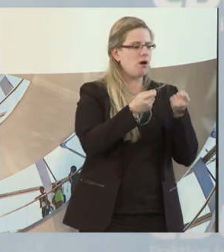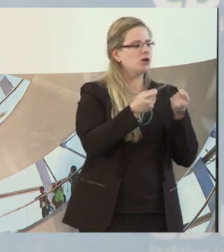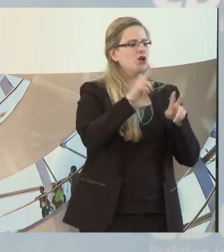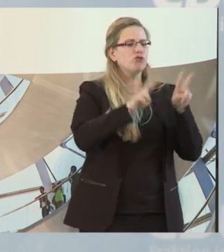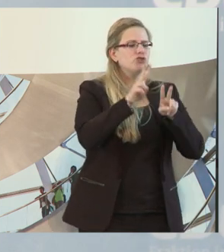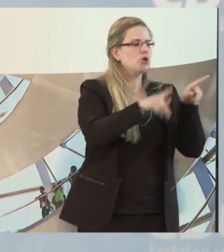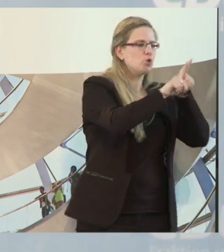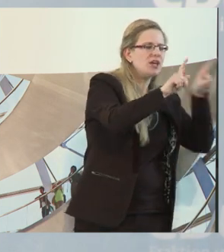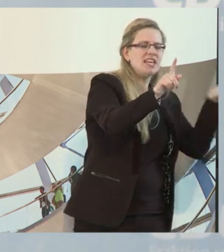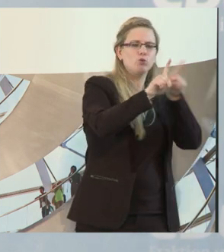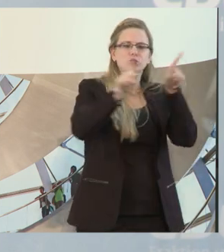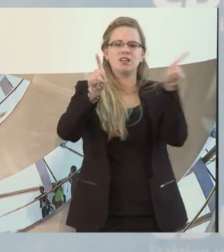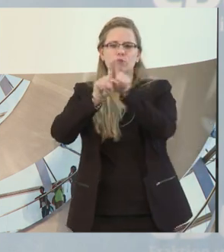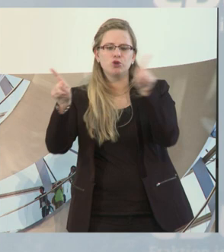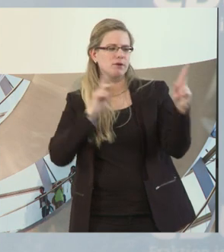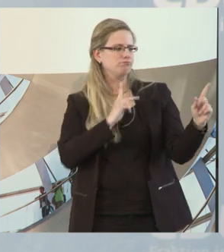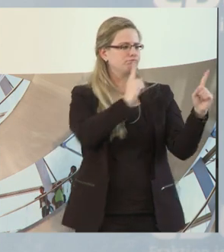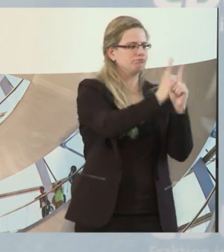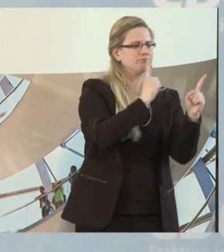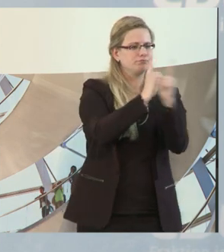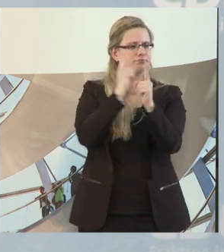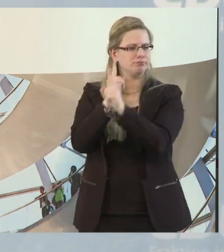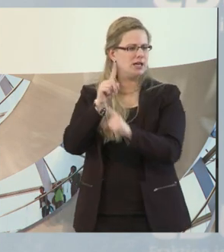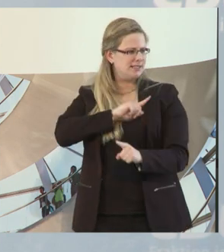zusammengesessen. Ich selbst komme so aus der klassischen